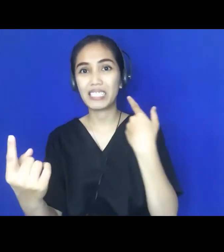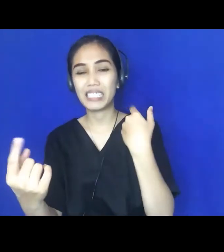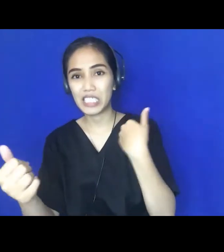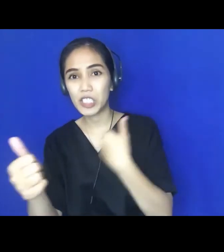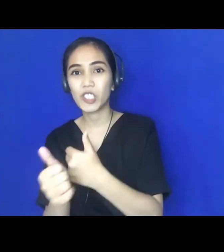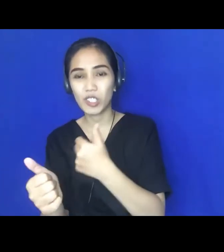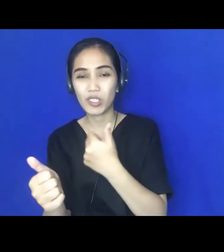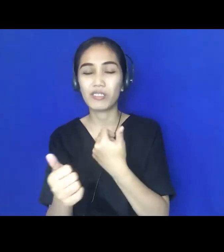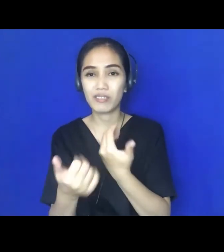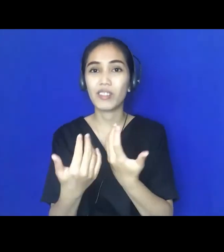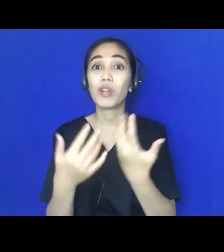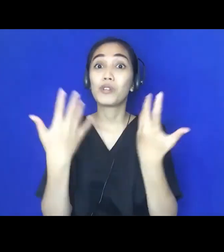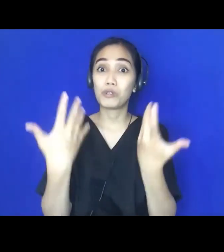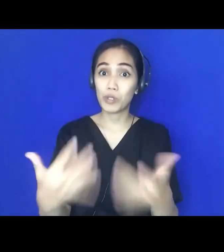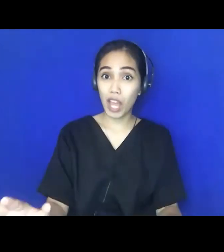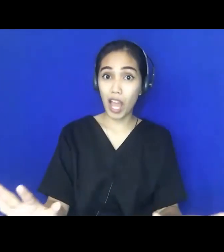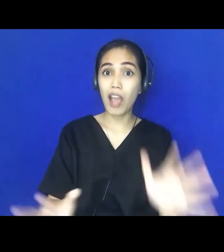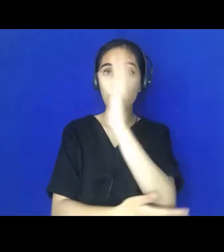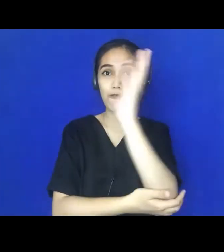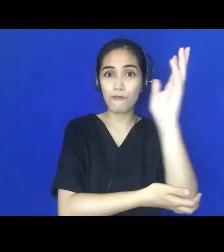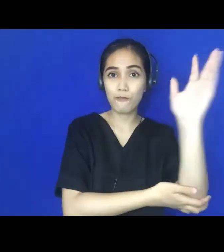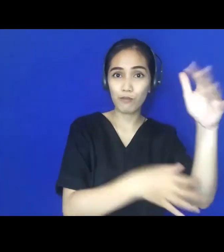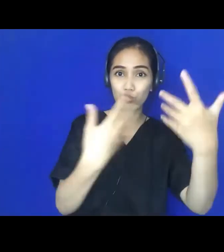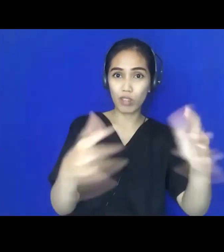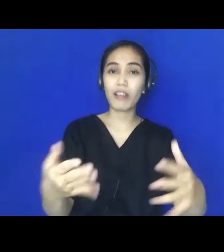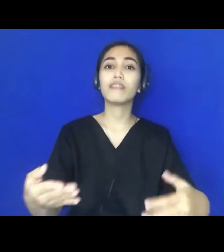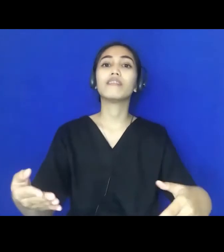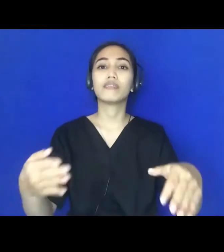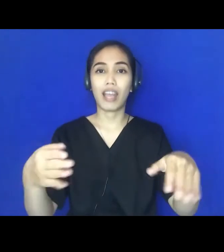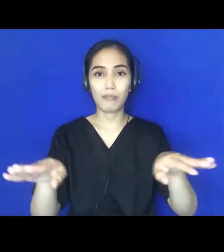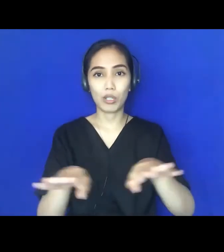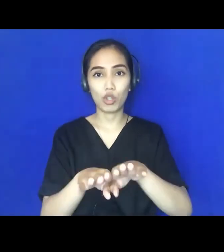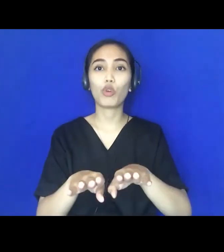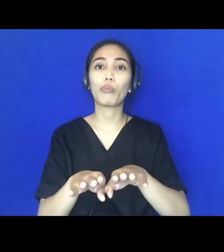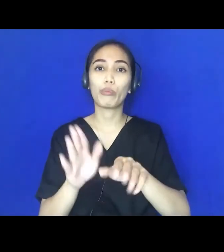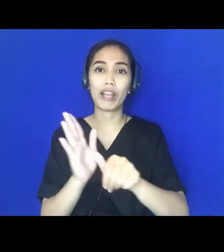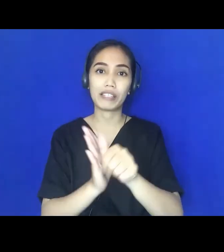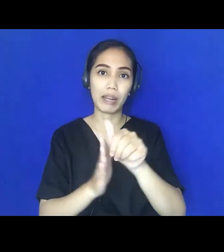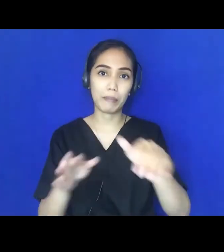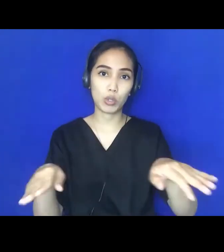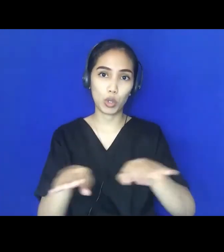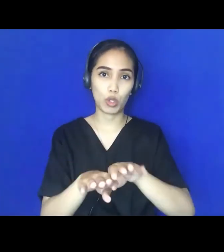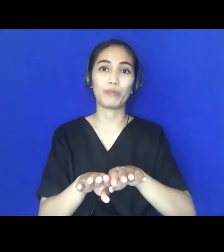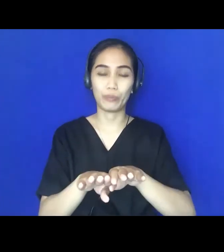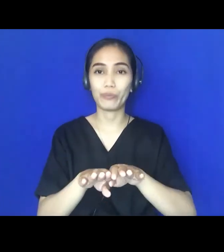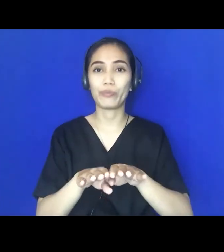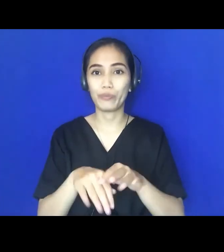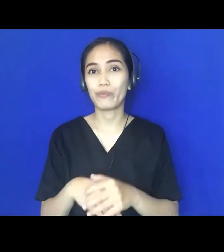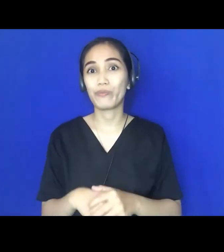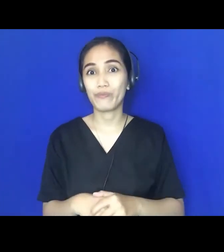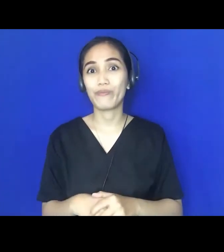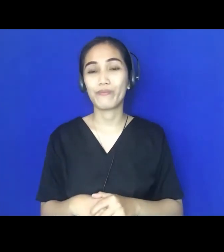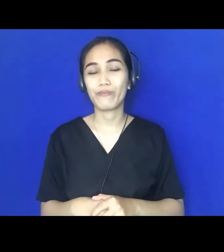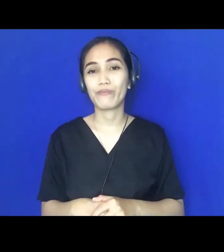penutupan. Dan sekaligus akan menutup keseluruhan acara Pekan Hari Anak Nasional. Tanpa